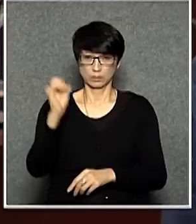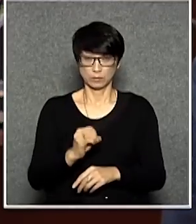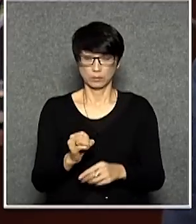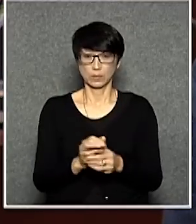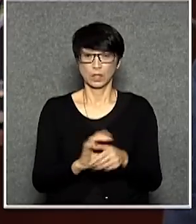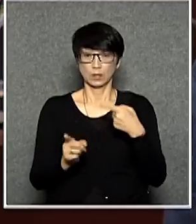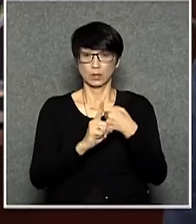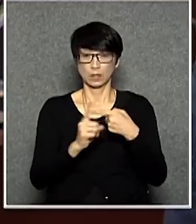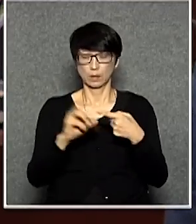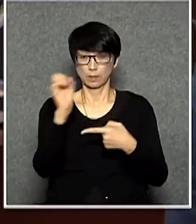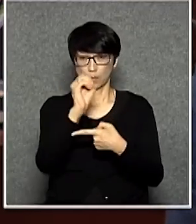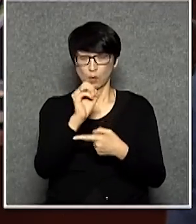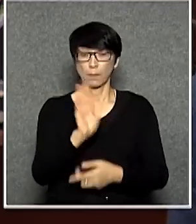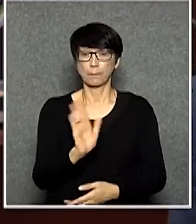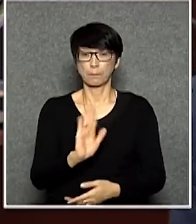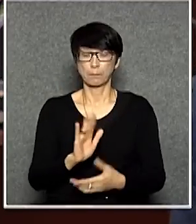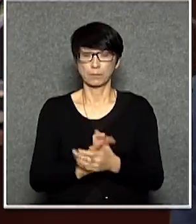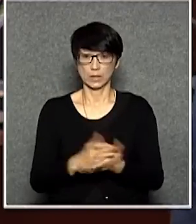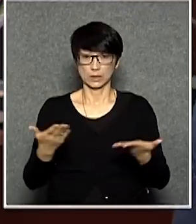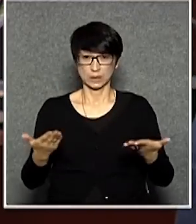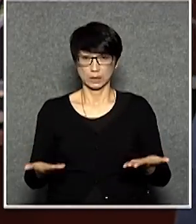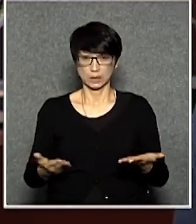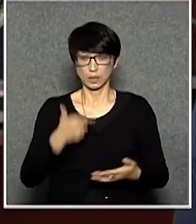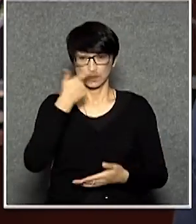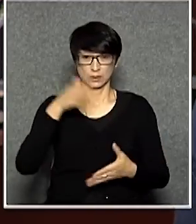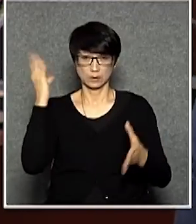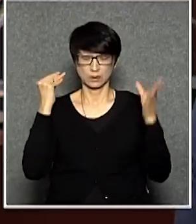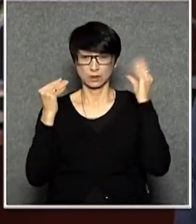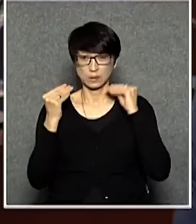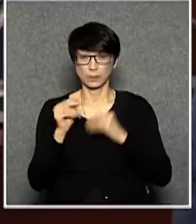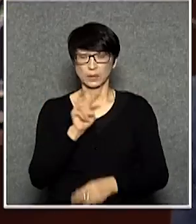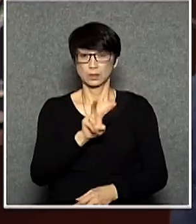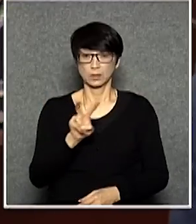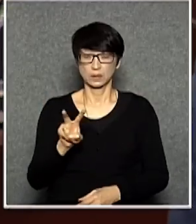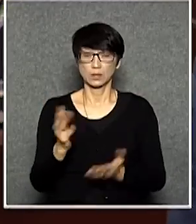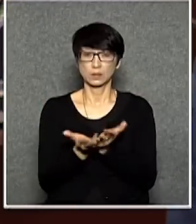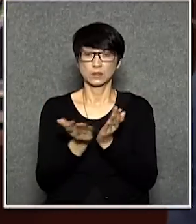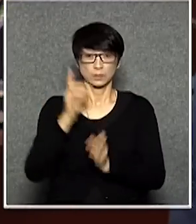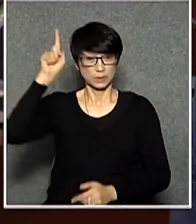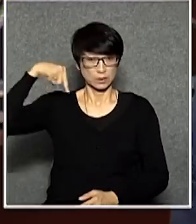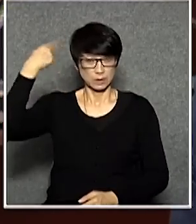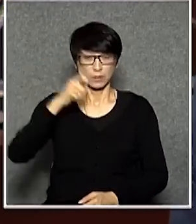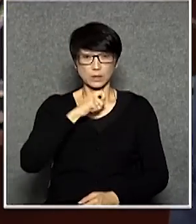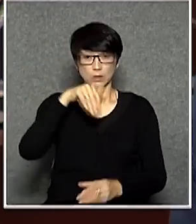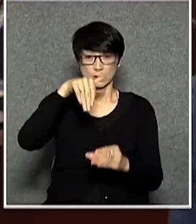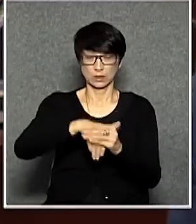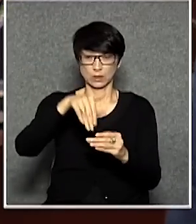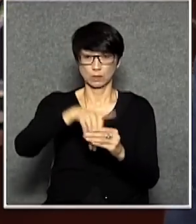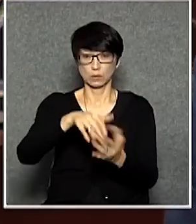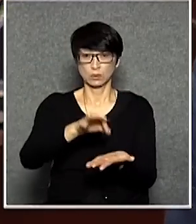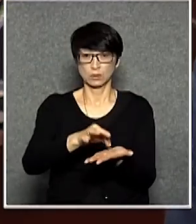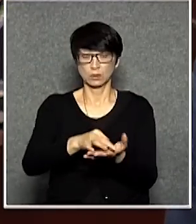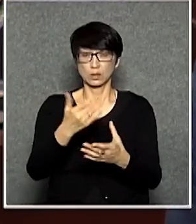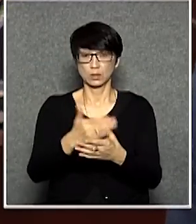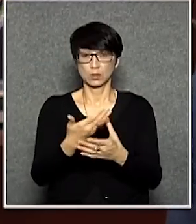險的今天今天新聞的報導正正就是見到美國有某一些投票站就是因為電